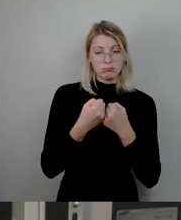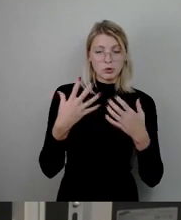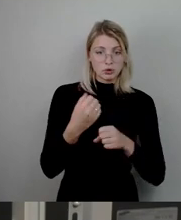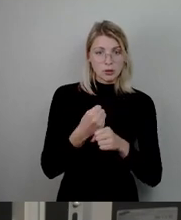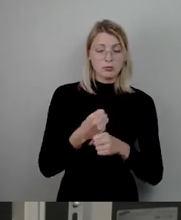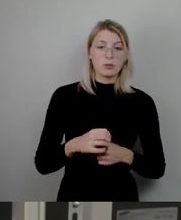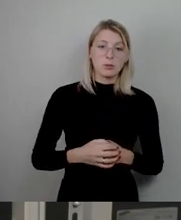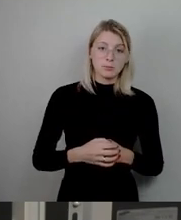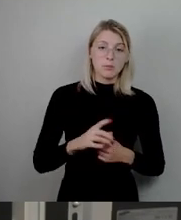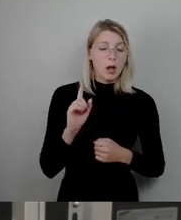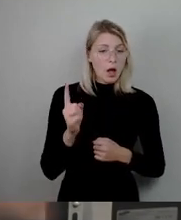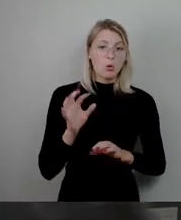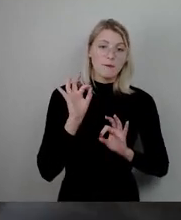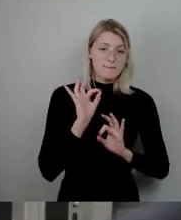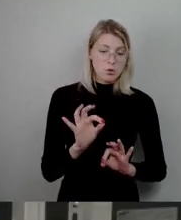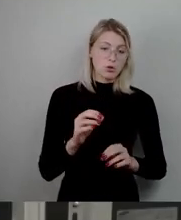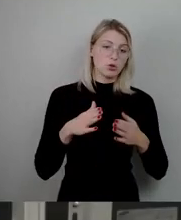fürs Schwimmen. Dankeschön.